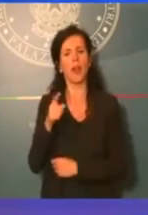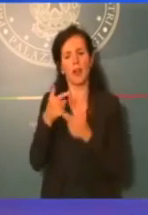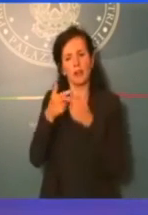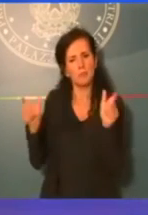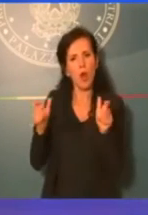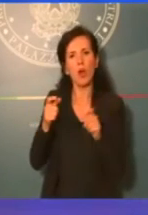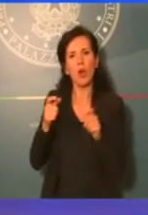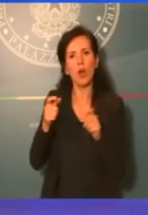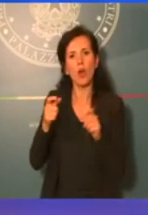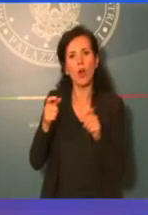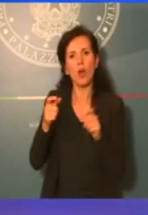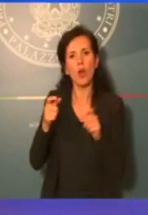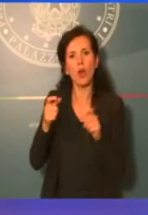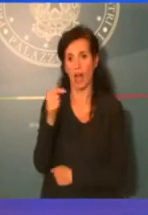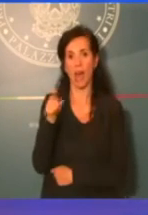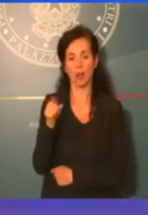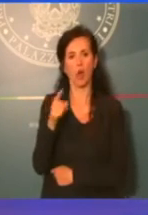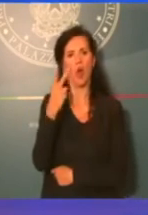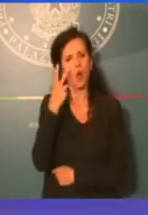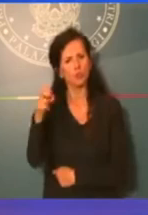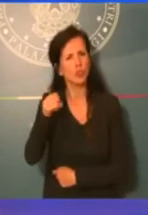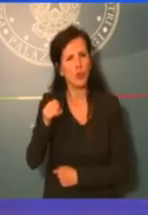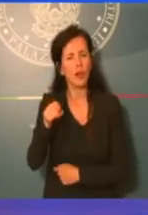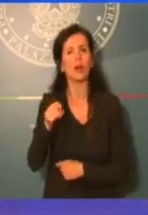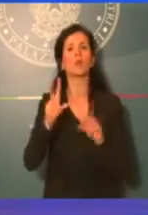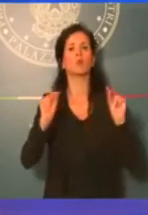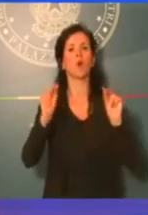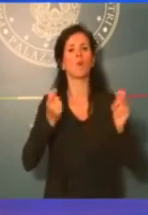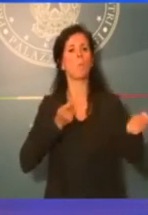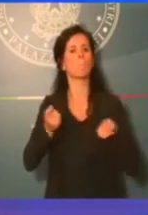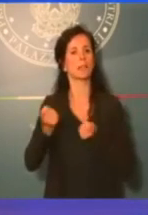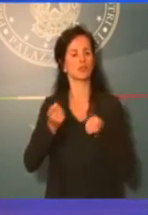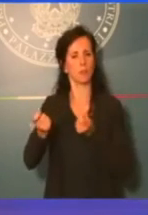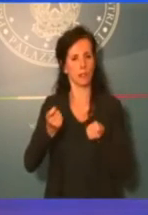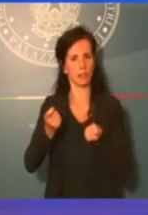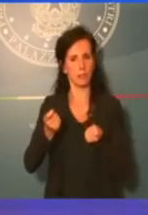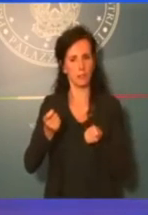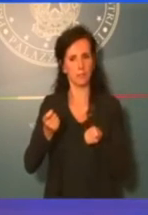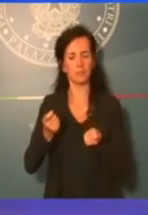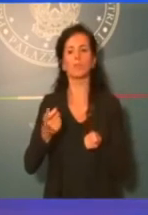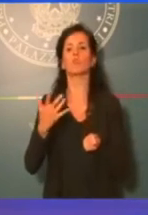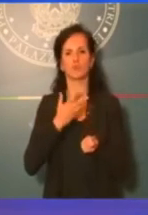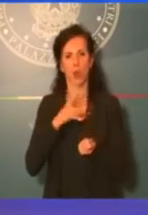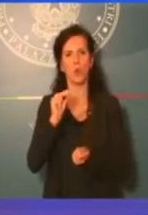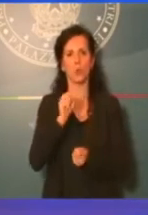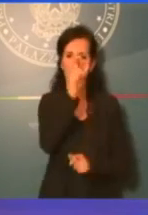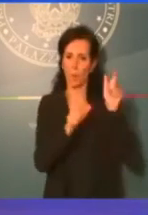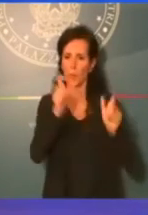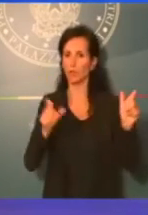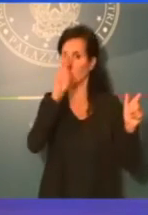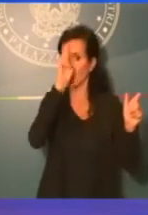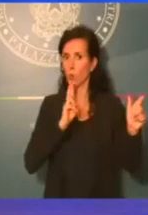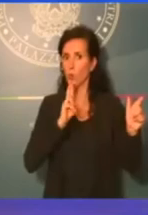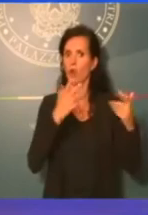individuato il nuovo management, abbiamo già individuato le figure autorevoli che stanno già